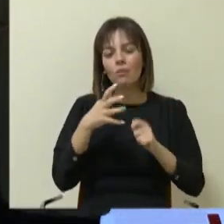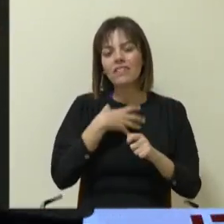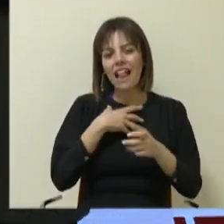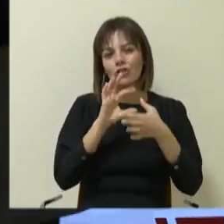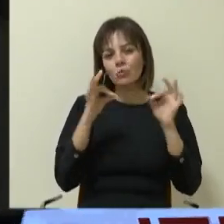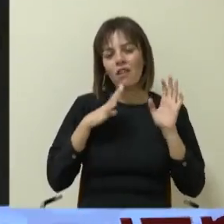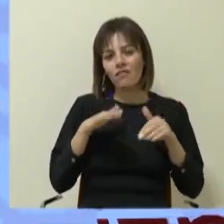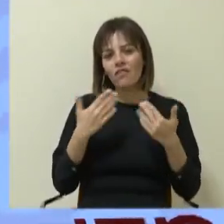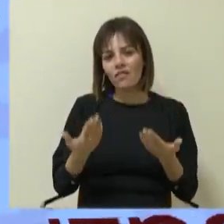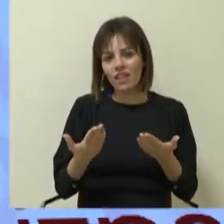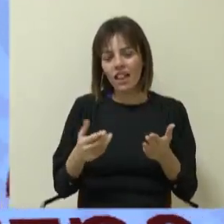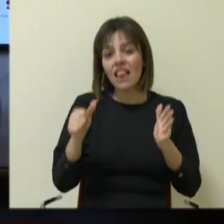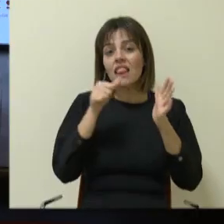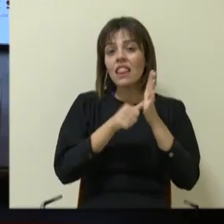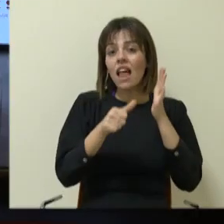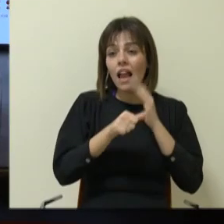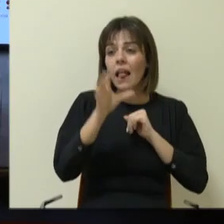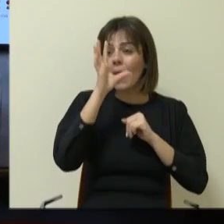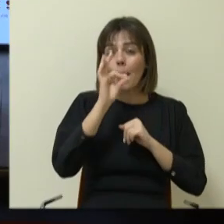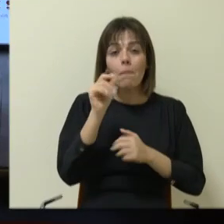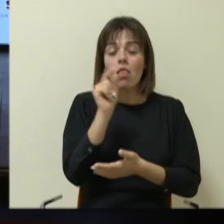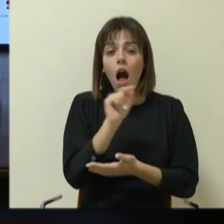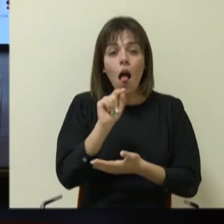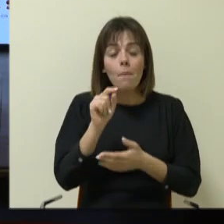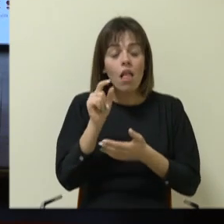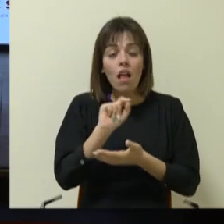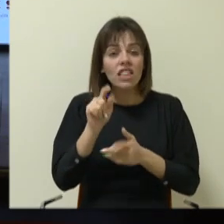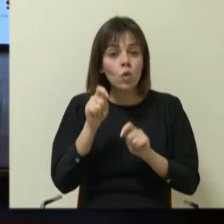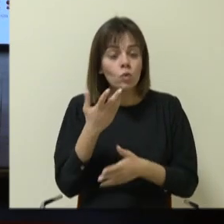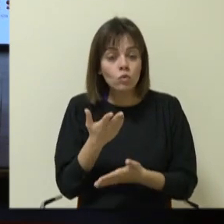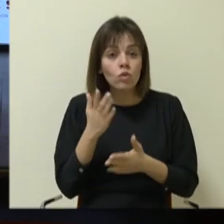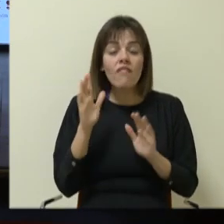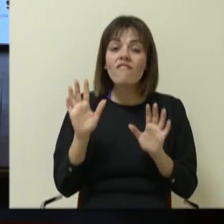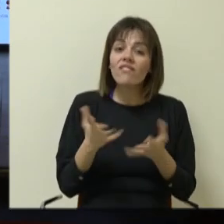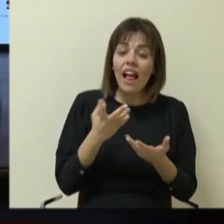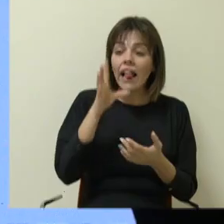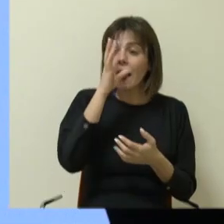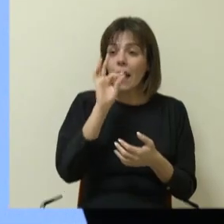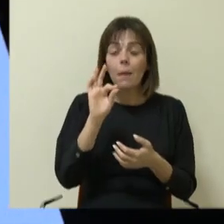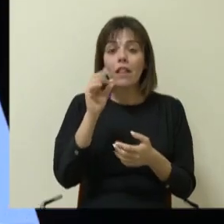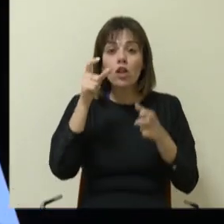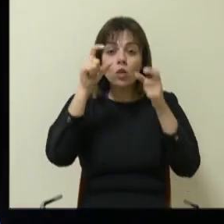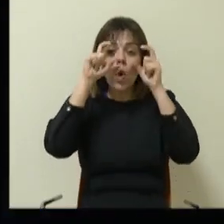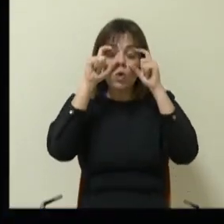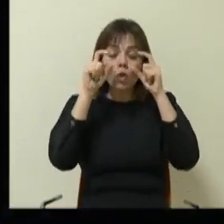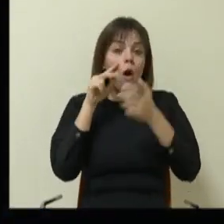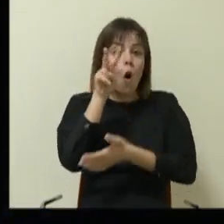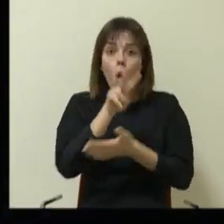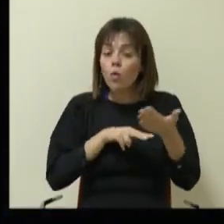ifadem şu. Tarihi kimin kalemiyle yazıyorsunuz ya da kimin gözüyle okuyorsunuz?